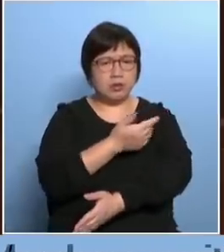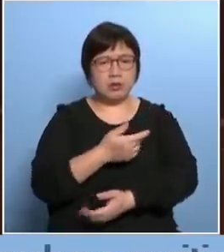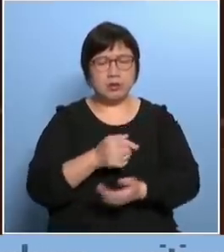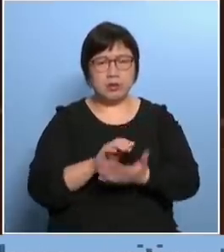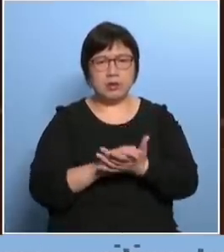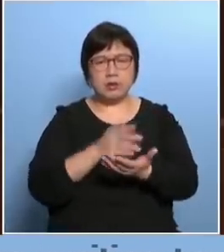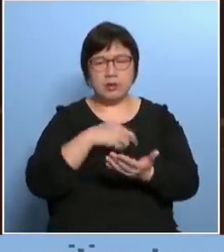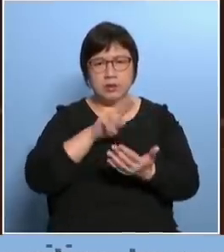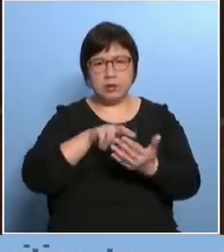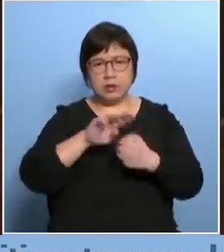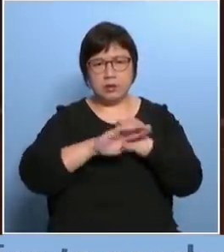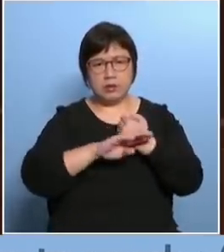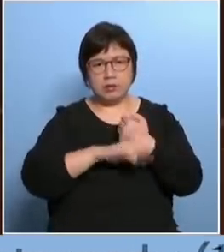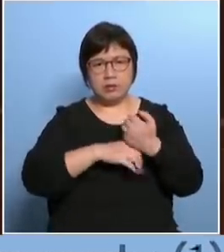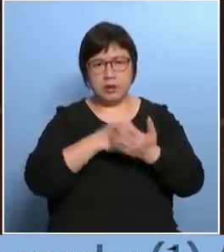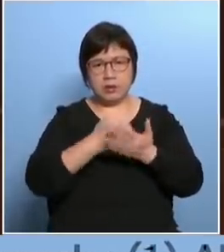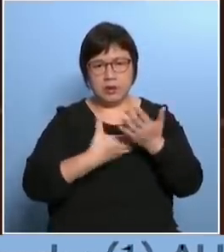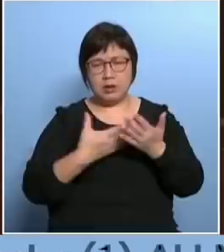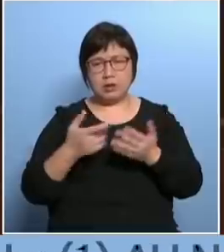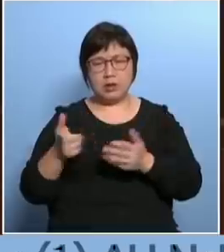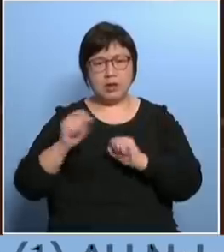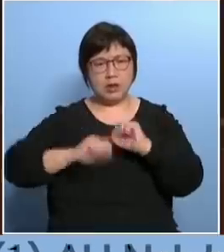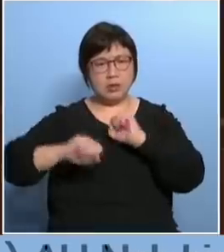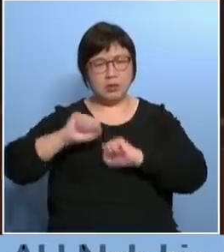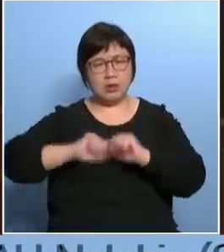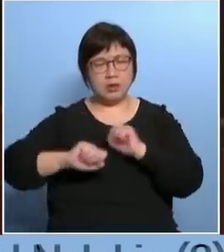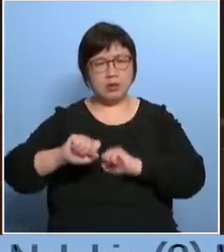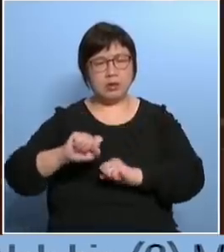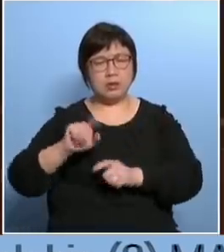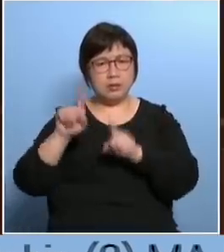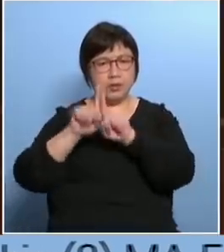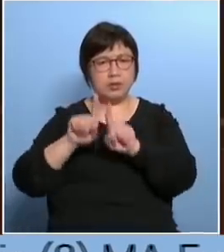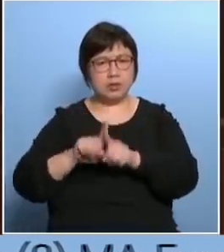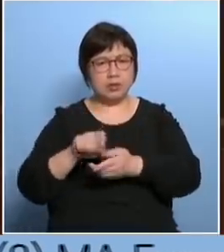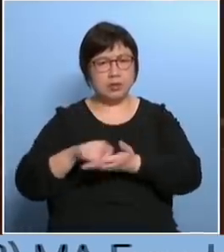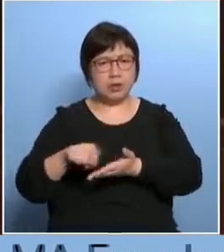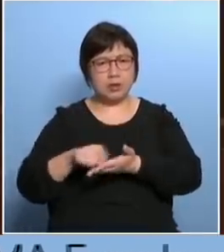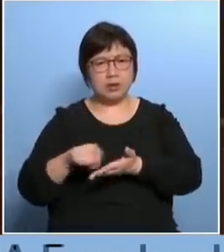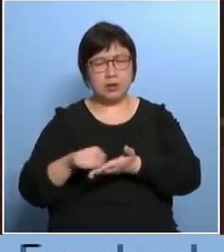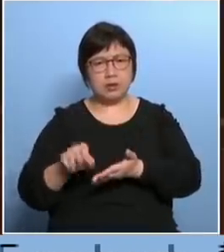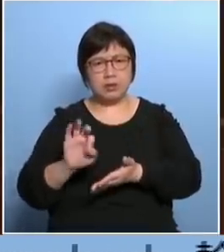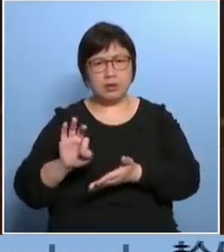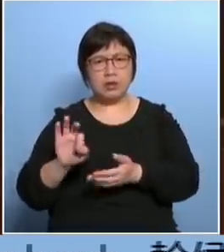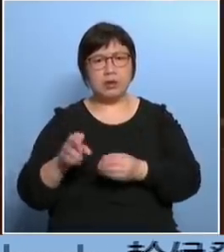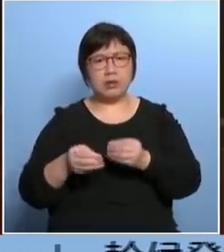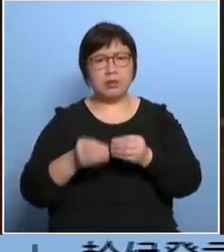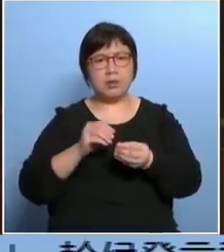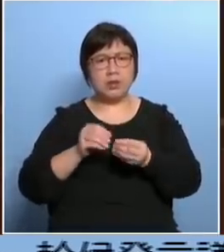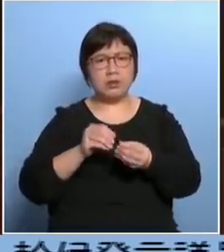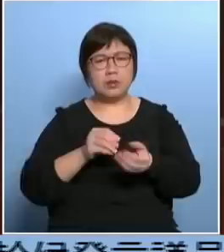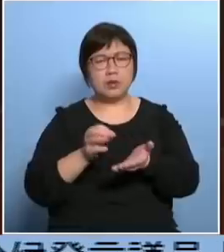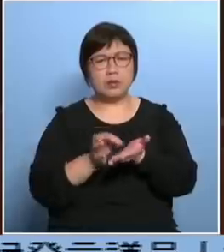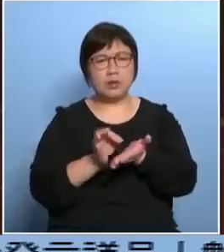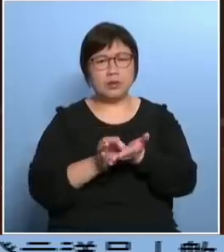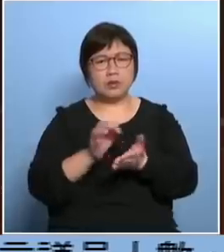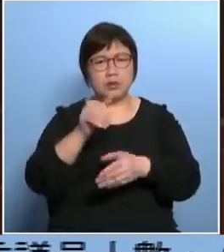例的时候不将这些票站职员的行为标准写下去的条例里面确保票站我们选举能